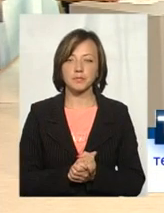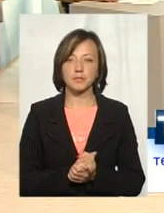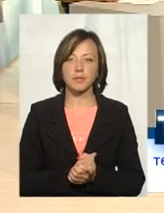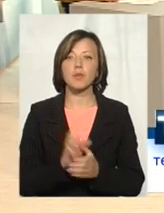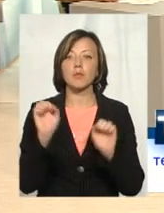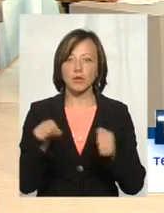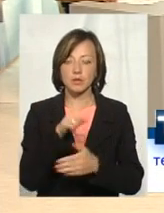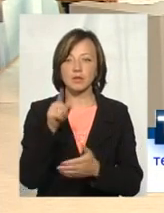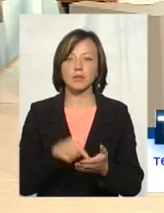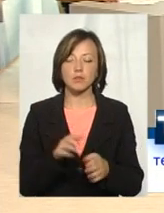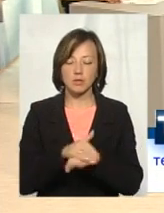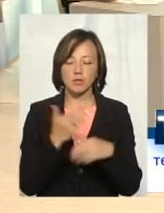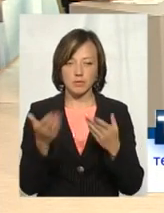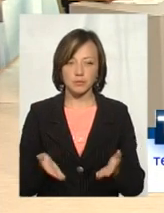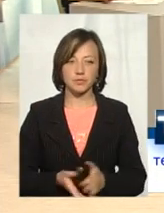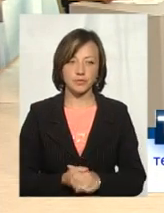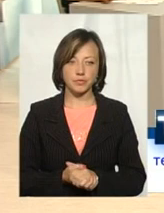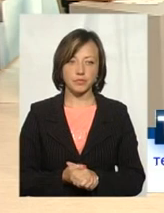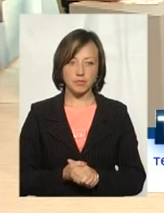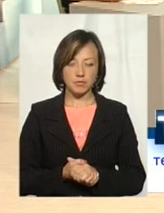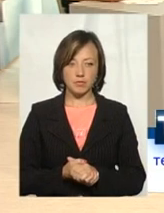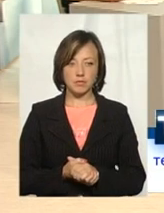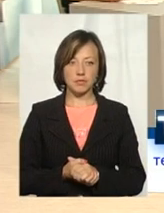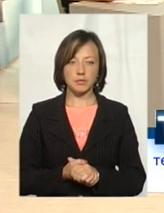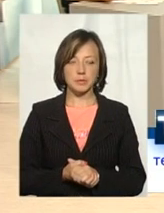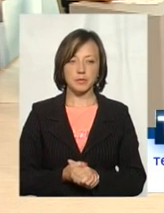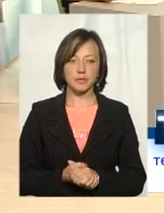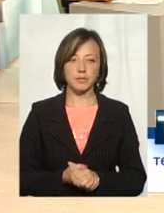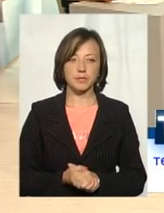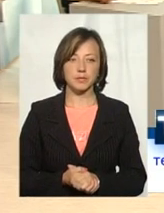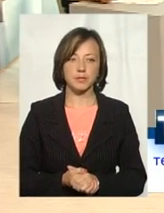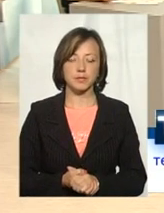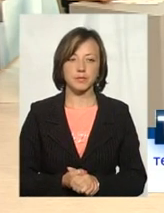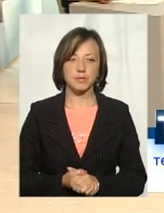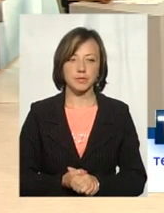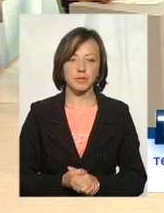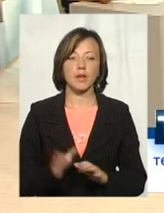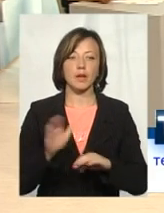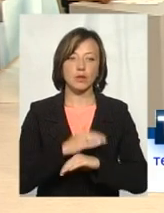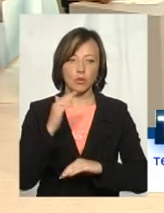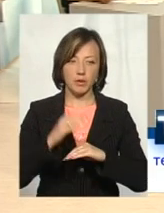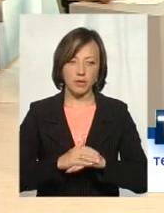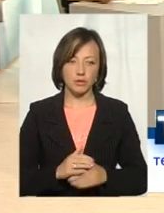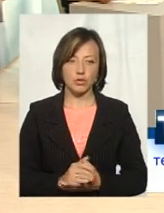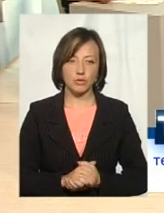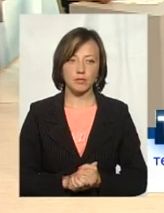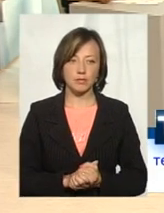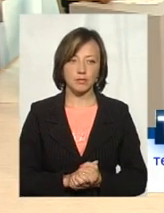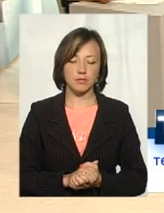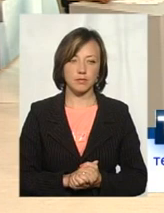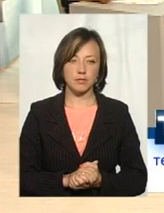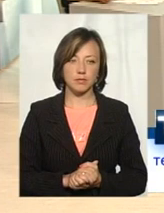Дякую. Да-да, будь ласка, говоріть у прямому ефірі. Ми нас слухаємо. Представтеся, будь ласка, тільки. Да-да, представтеся, будь ласка. Доброго вечора. Добрый.